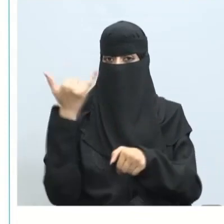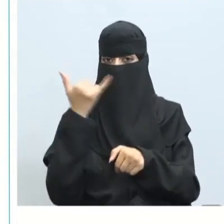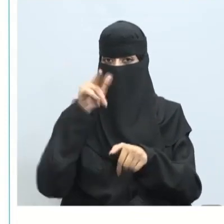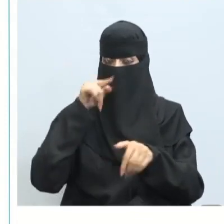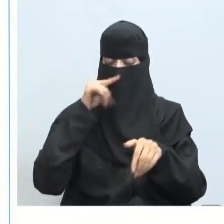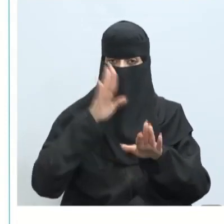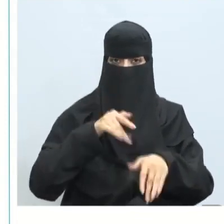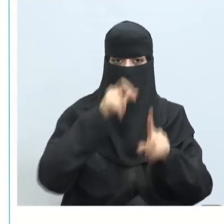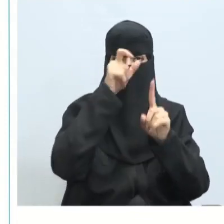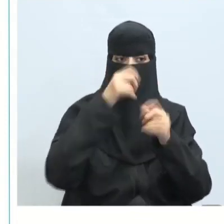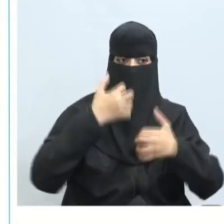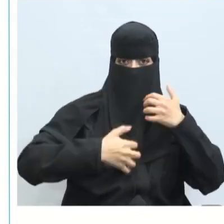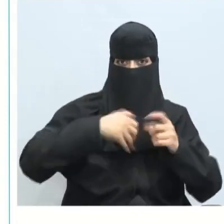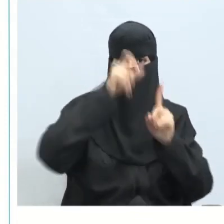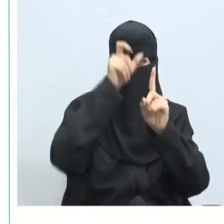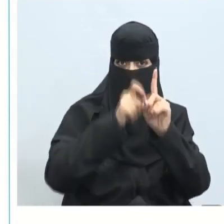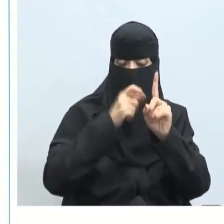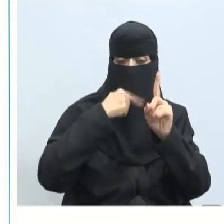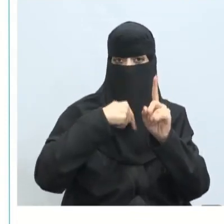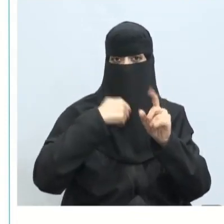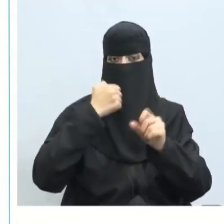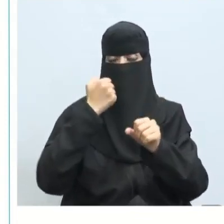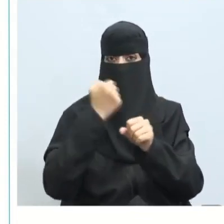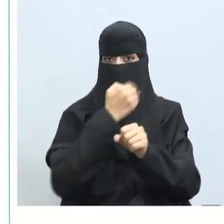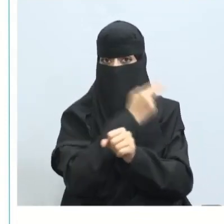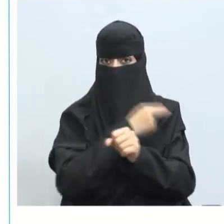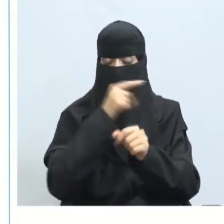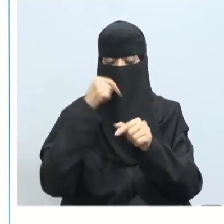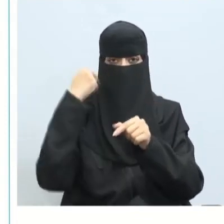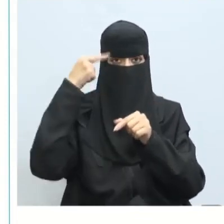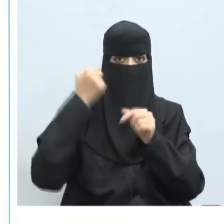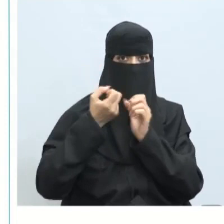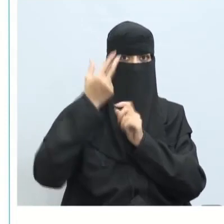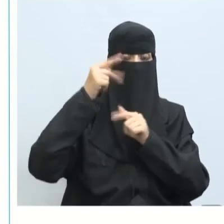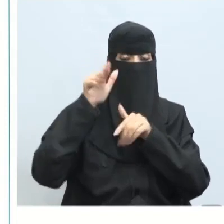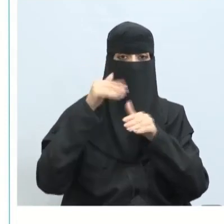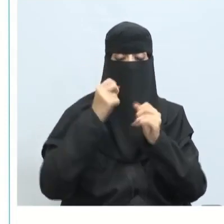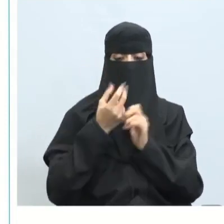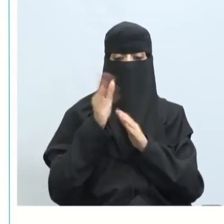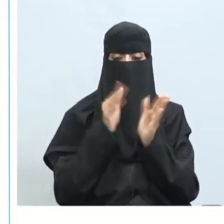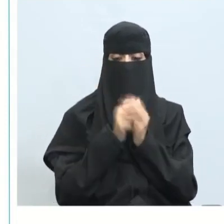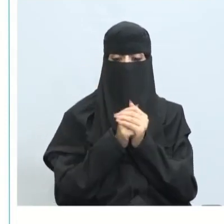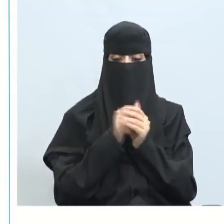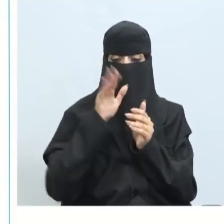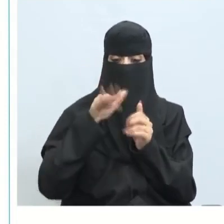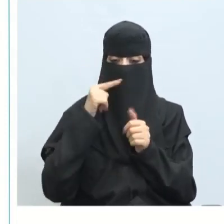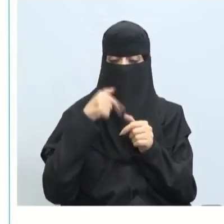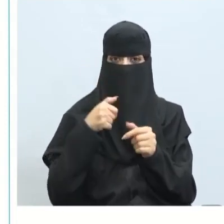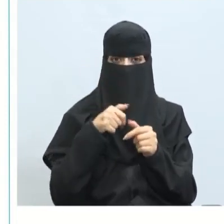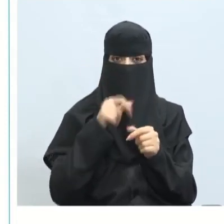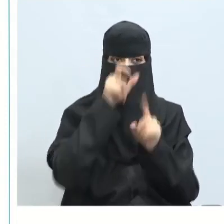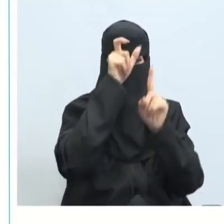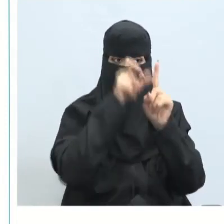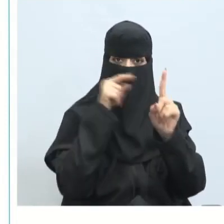أن يشعر الموظف بنوع من الضغط الذي يجعله يفكر ويبدع أيضا تجعل الشخص يركز عن النتائج